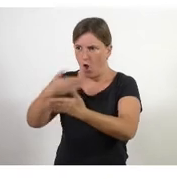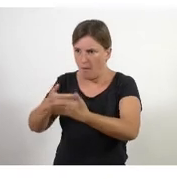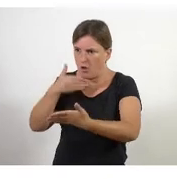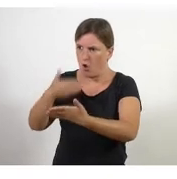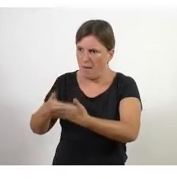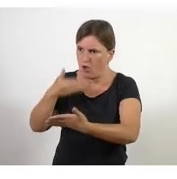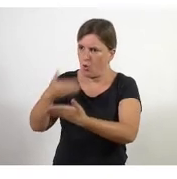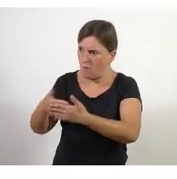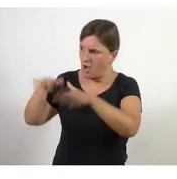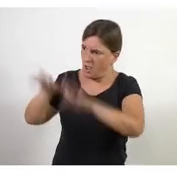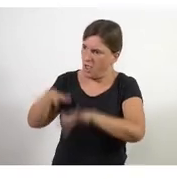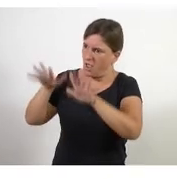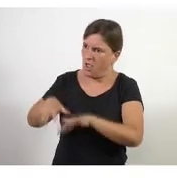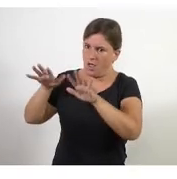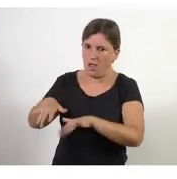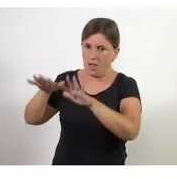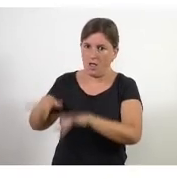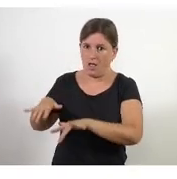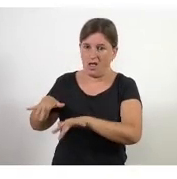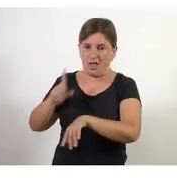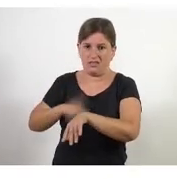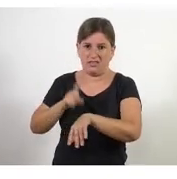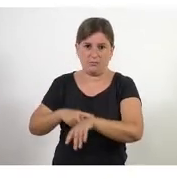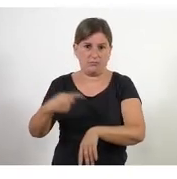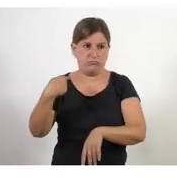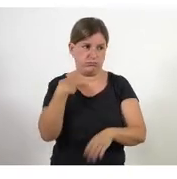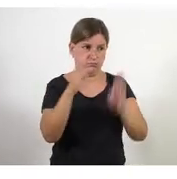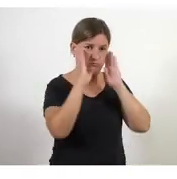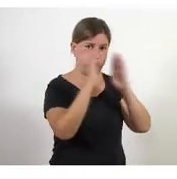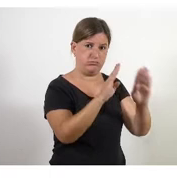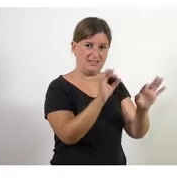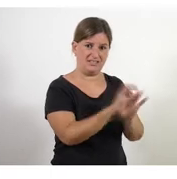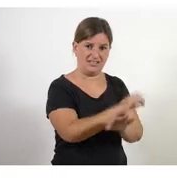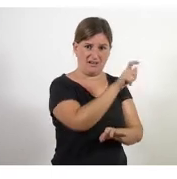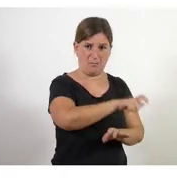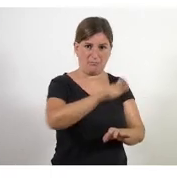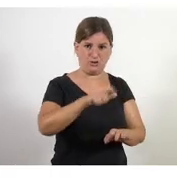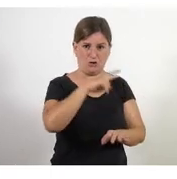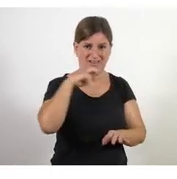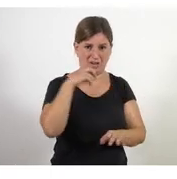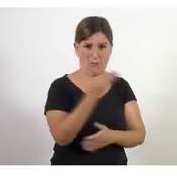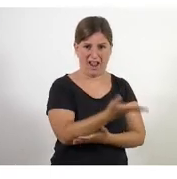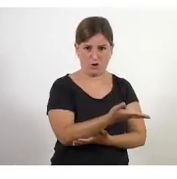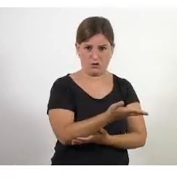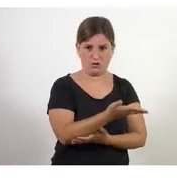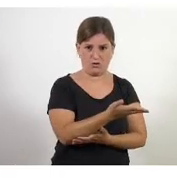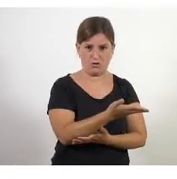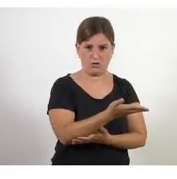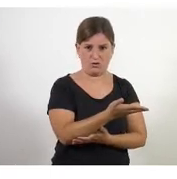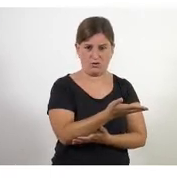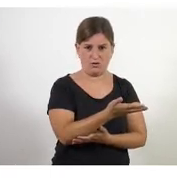la documentació segurament aquell temps no l'estàs dedicant a aportar valor i si et quedes